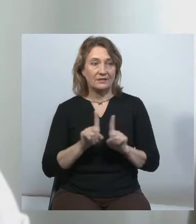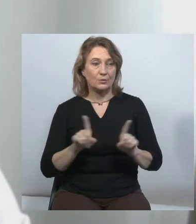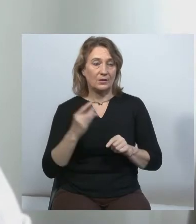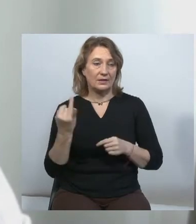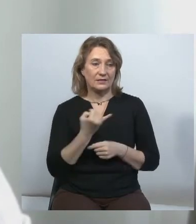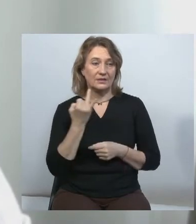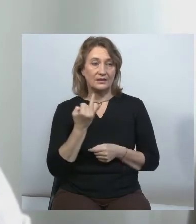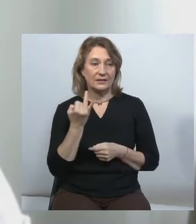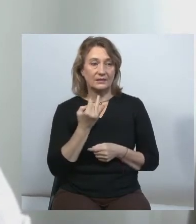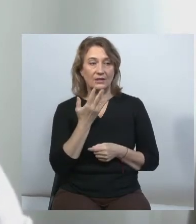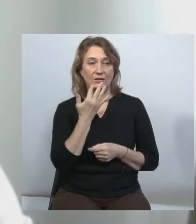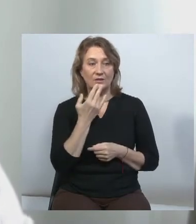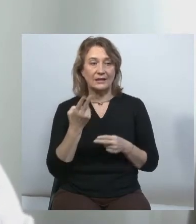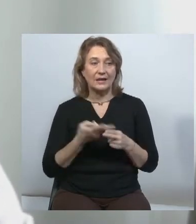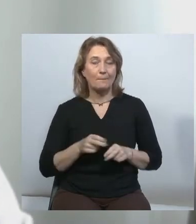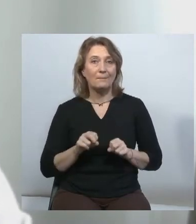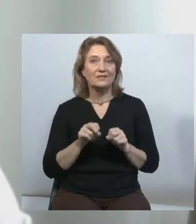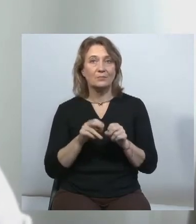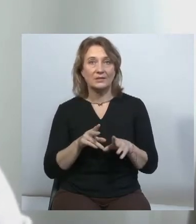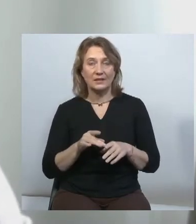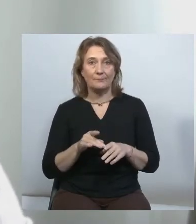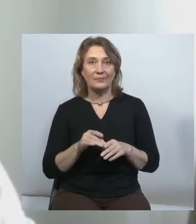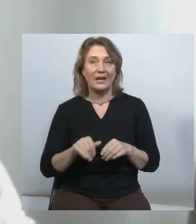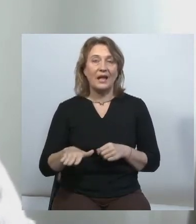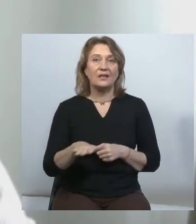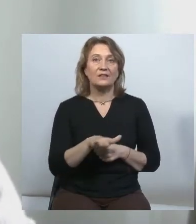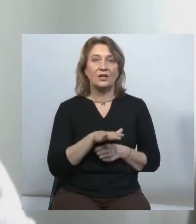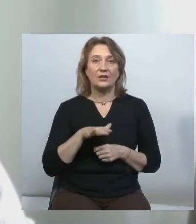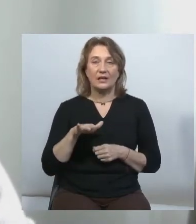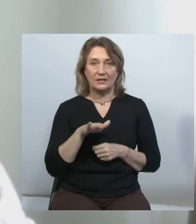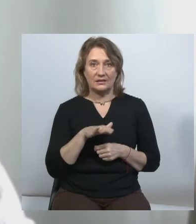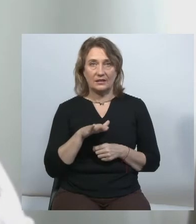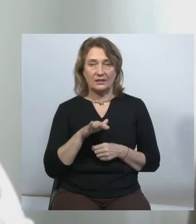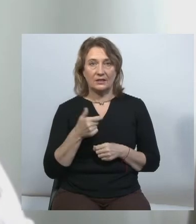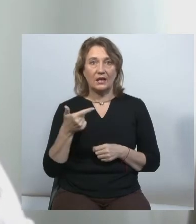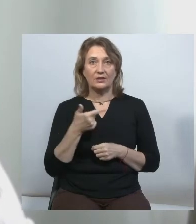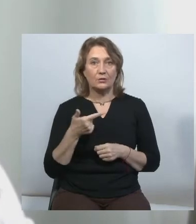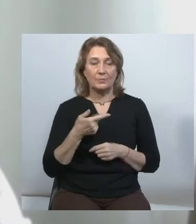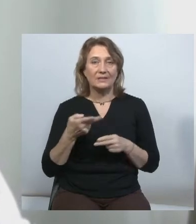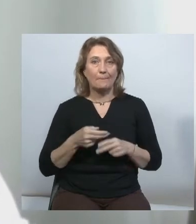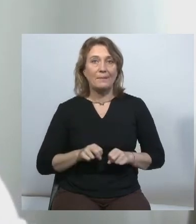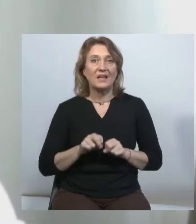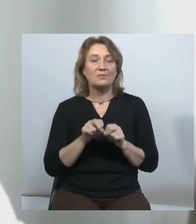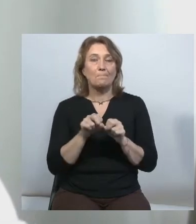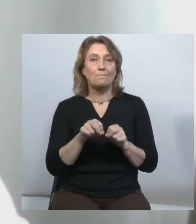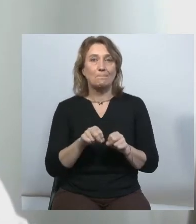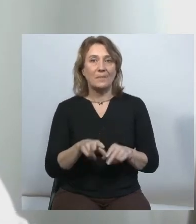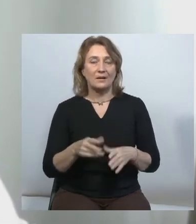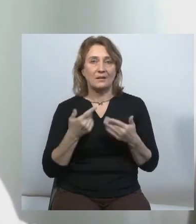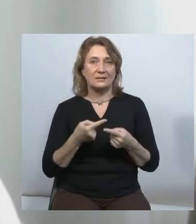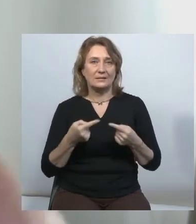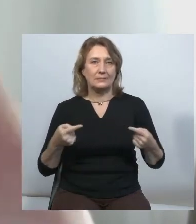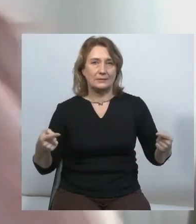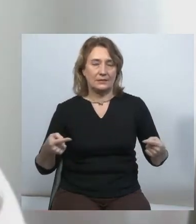інтересах національної безпеки, територіальної цільності та громадської безпеки, для запобігання різним